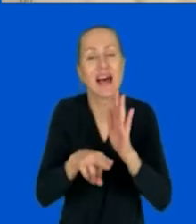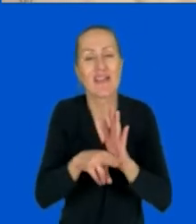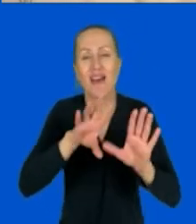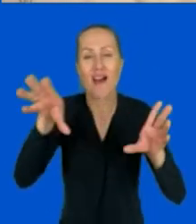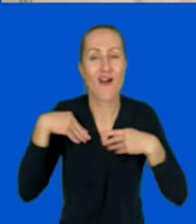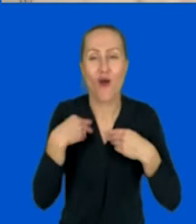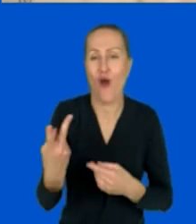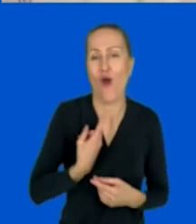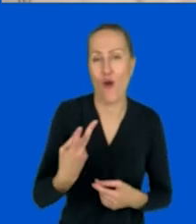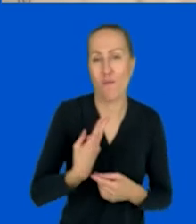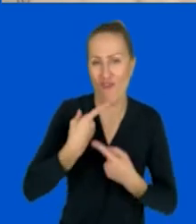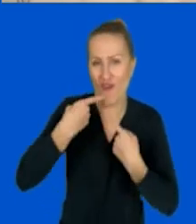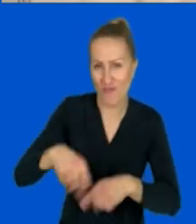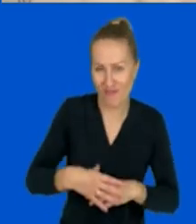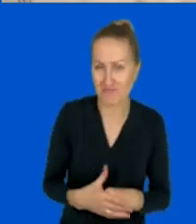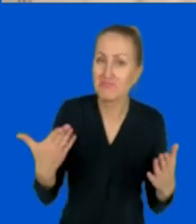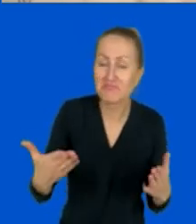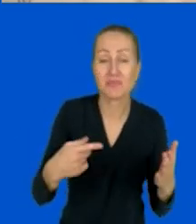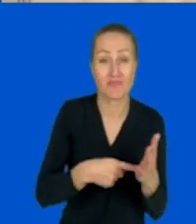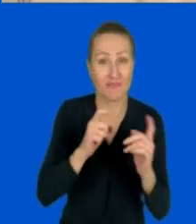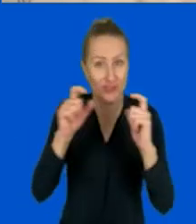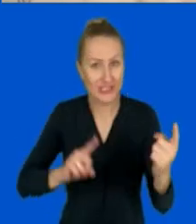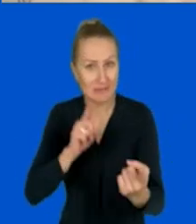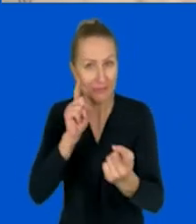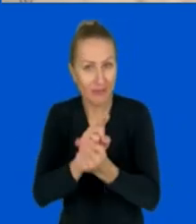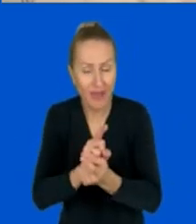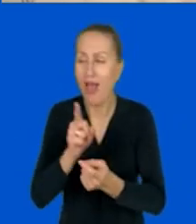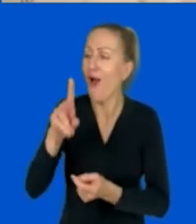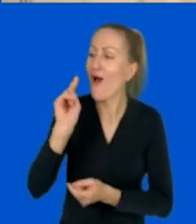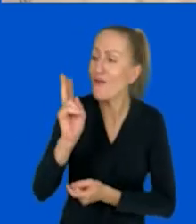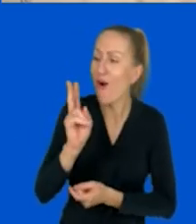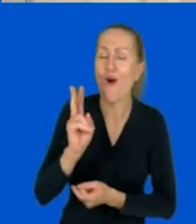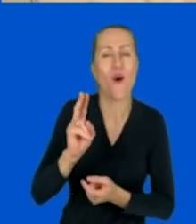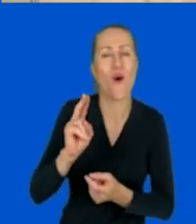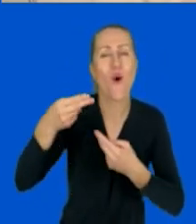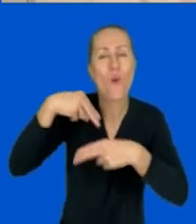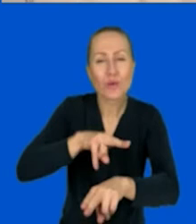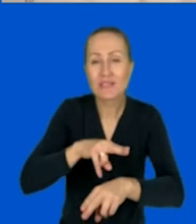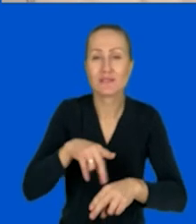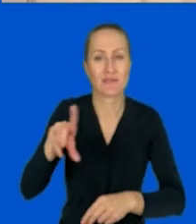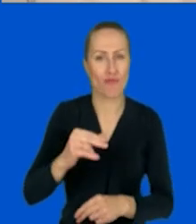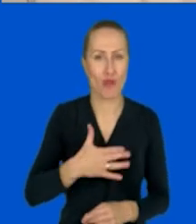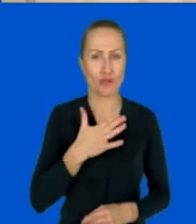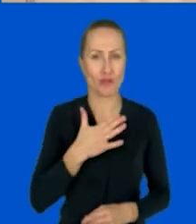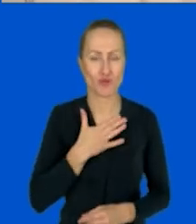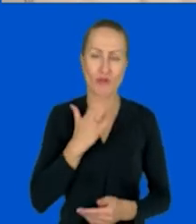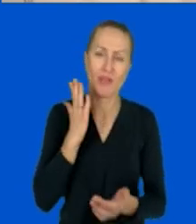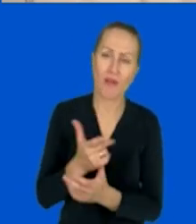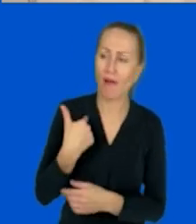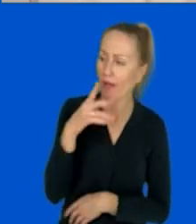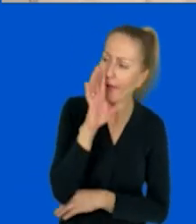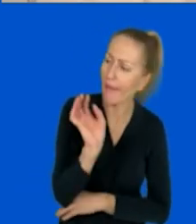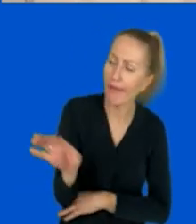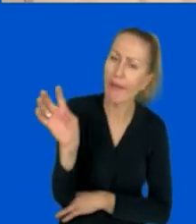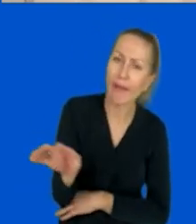Chodzi o to, żeby podczas spotkania uczestnicy nie postawili siebie w roli obserwatorów, tylko